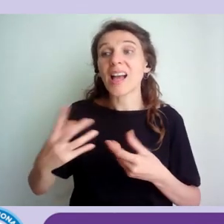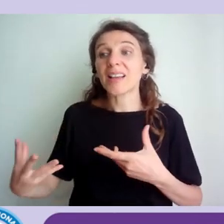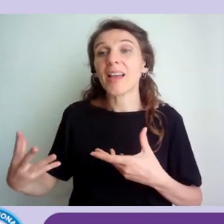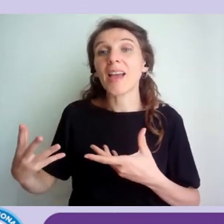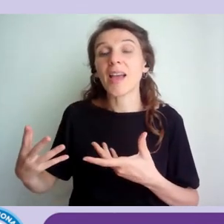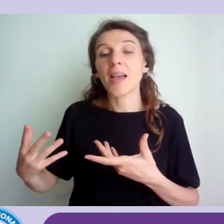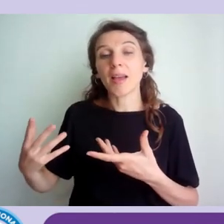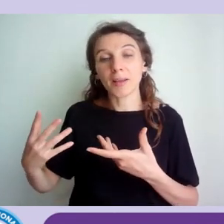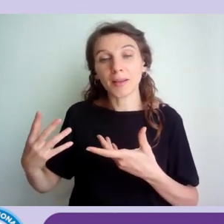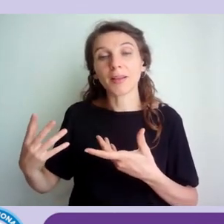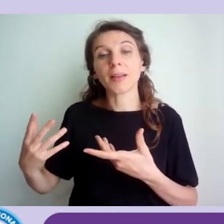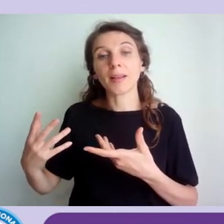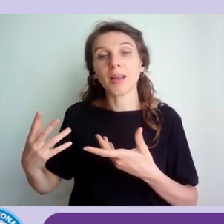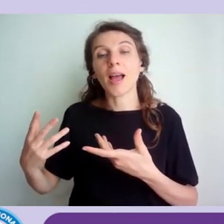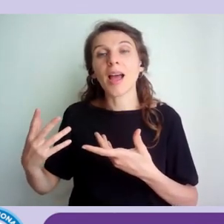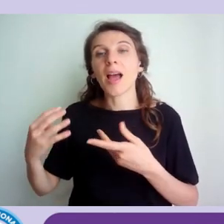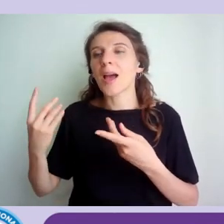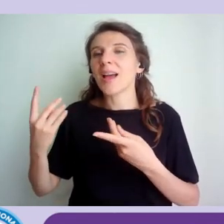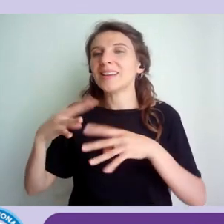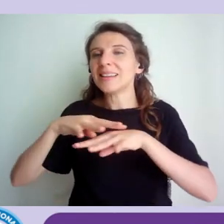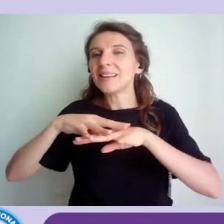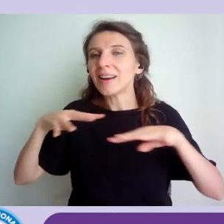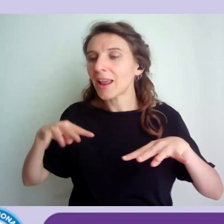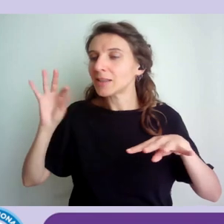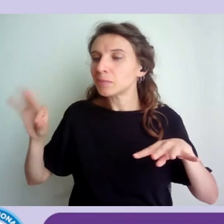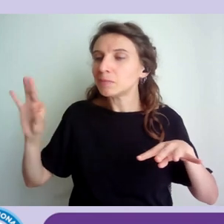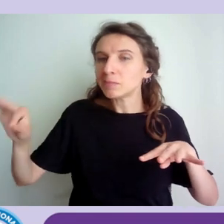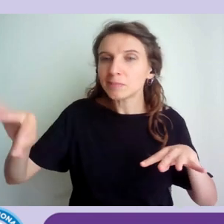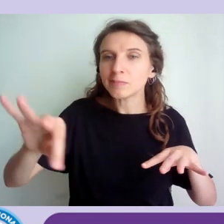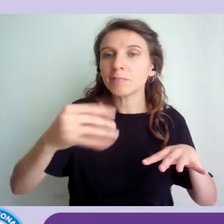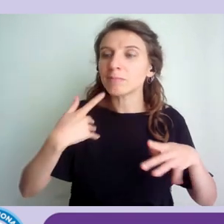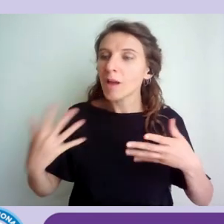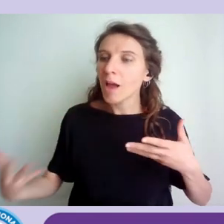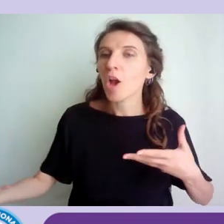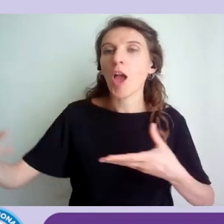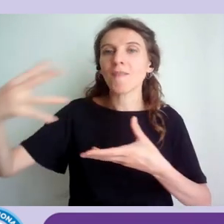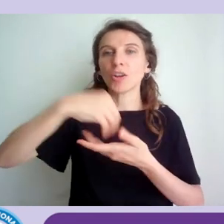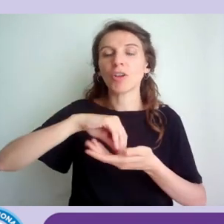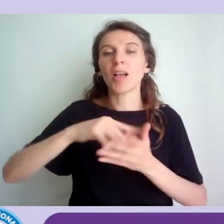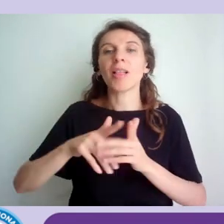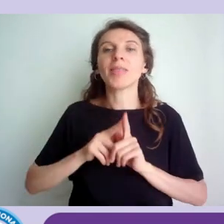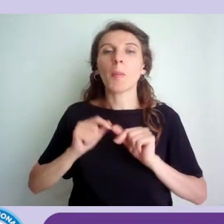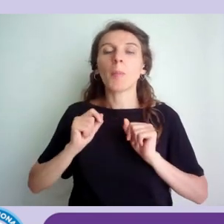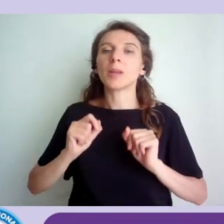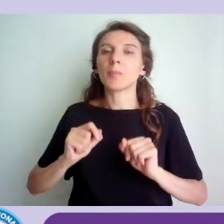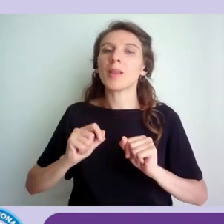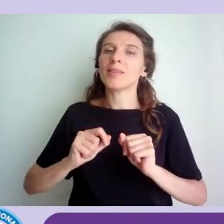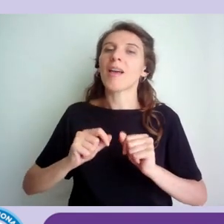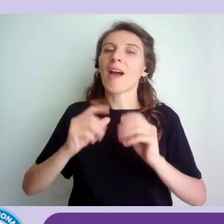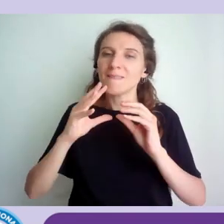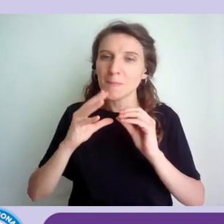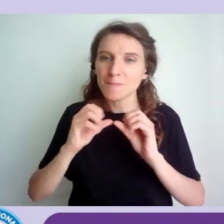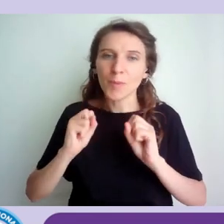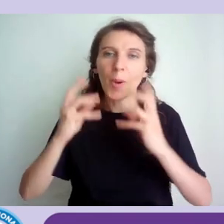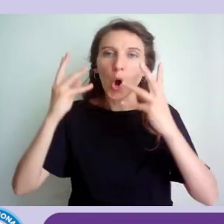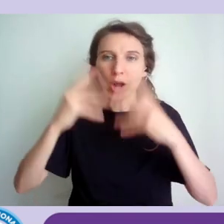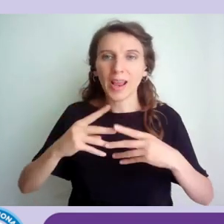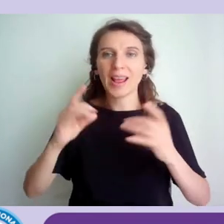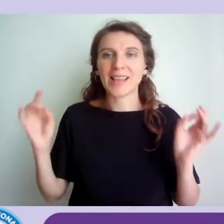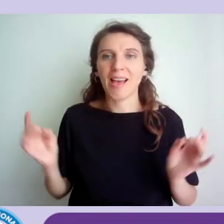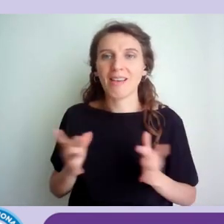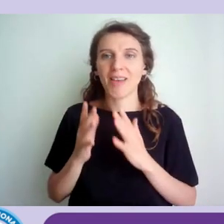eh le realtà che hanno reso possibile l'evento in particolare eh eh i